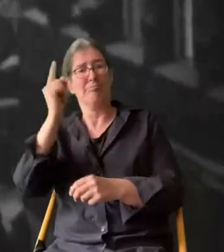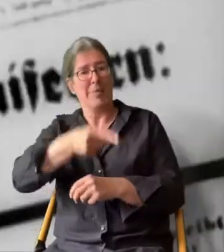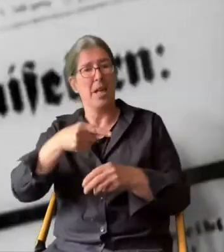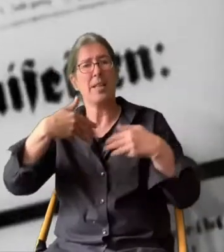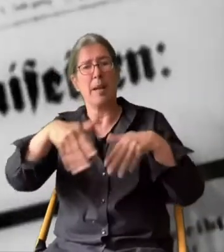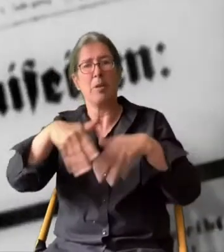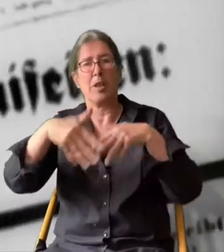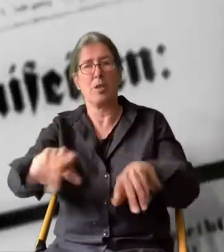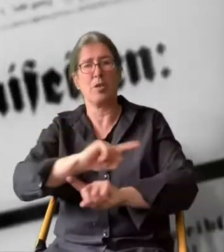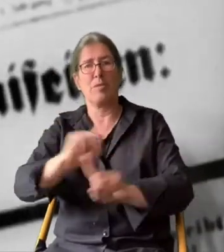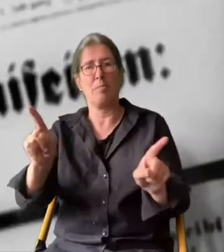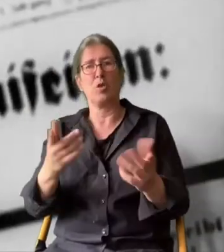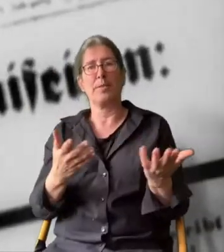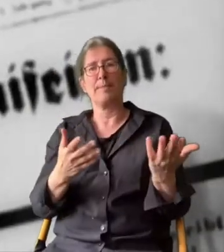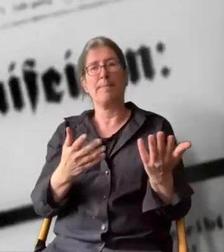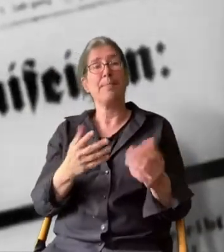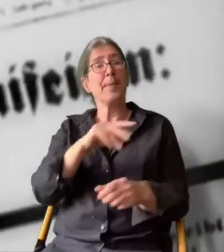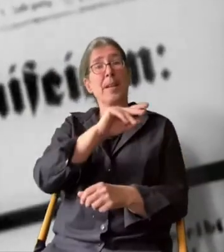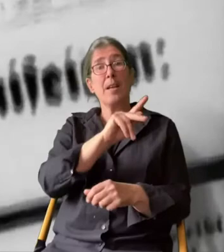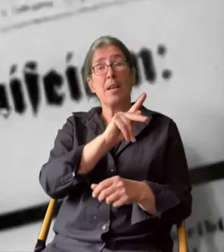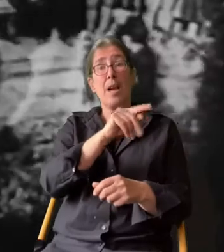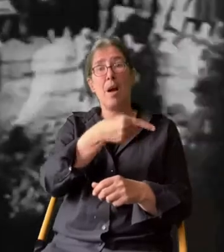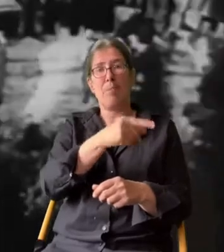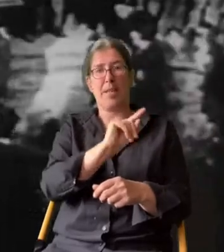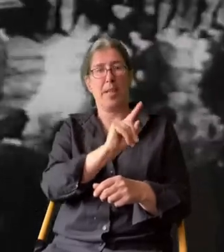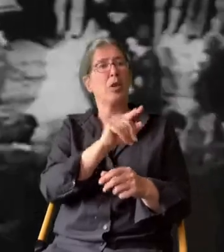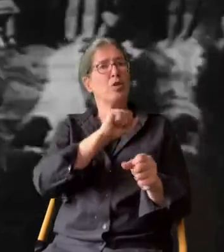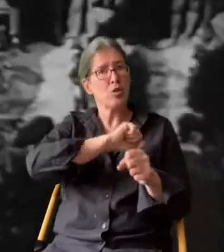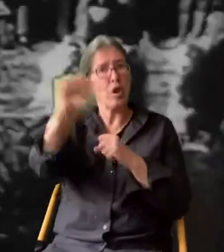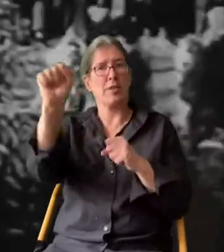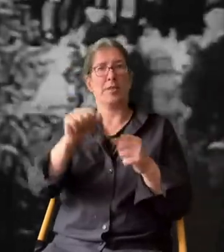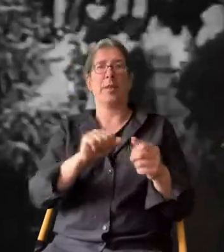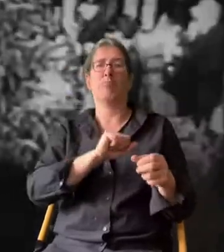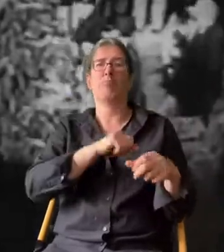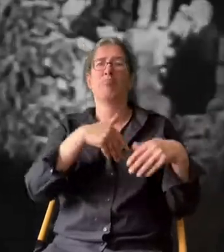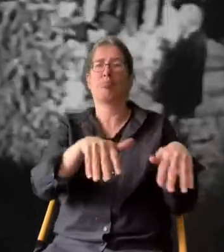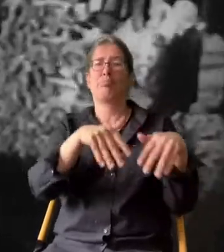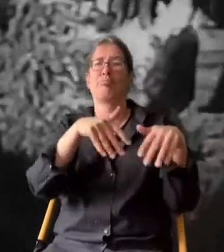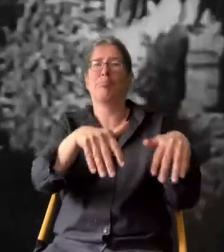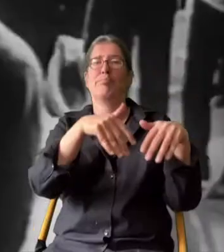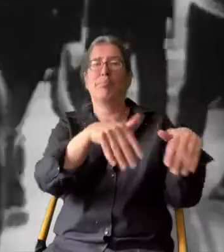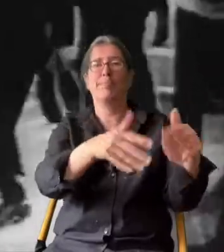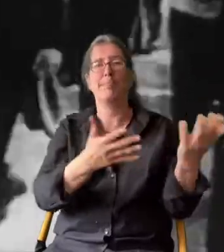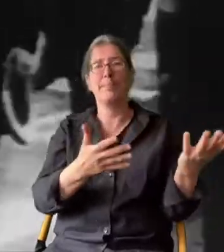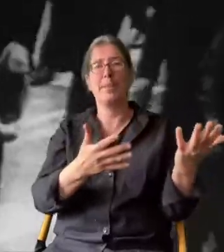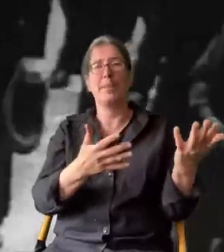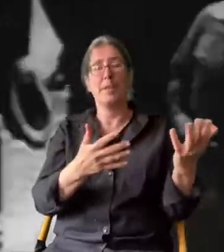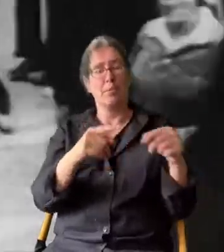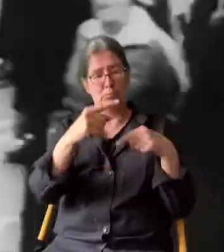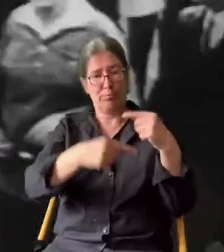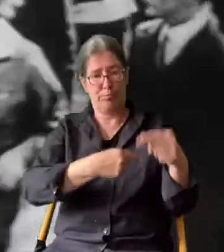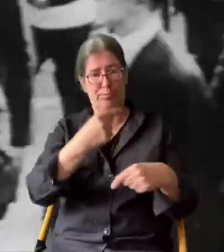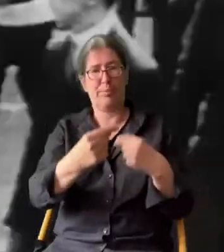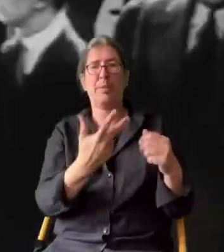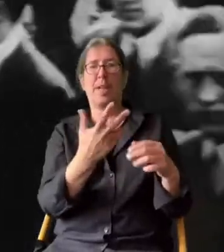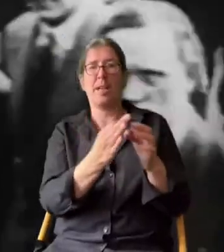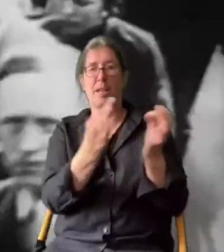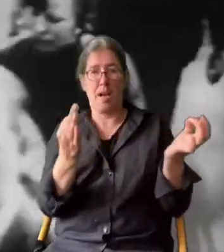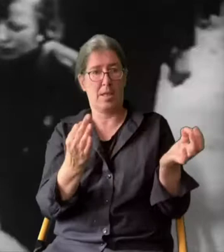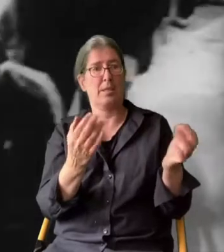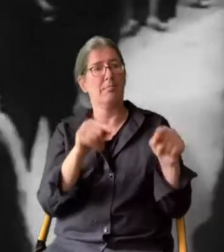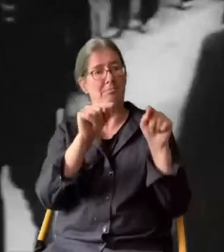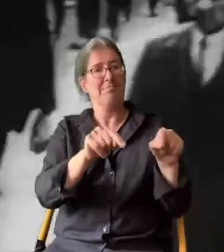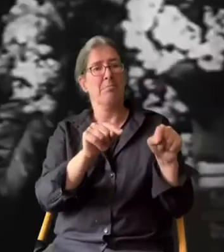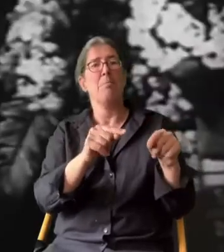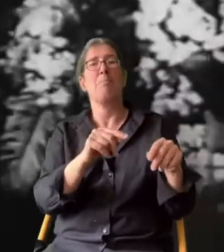Demonstrationsverbot. Die KPD demonstriert trotzdem. Die folgenden drei Tage gehen